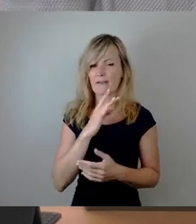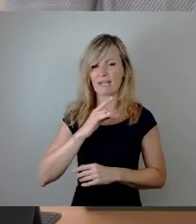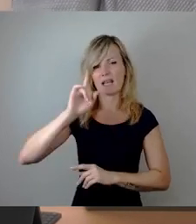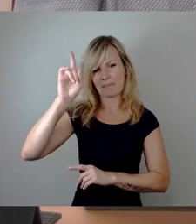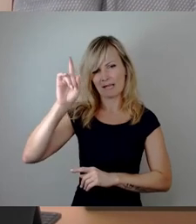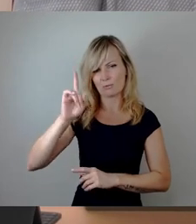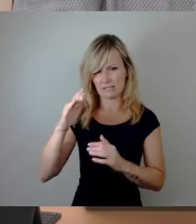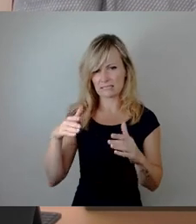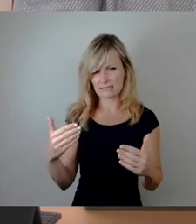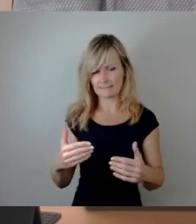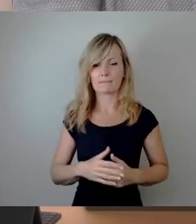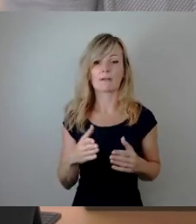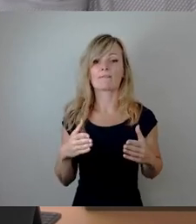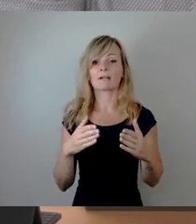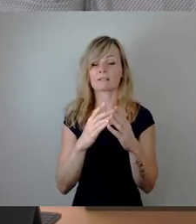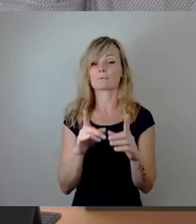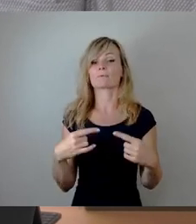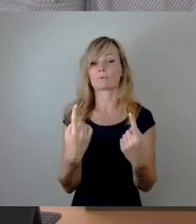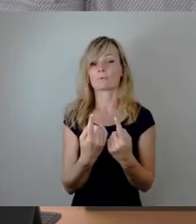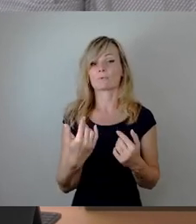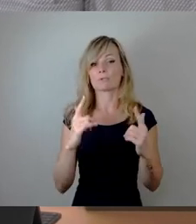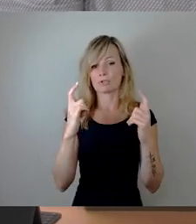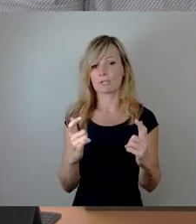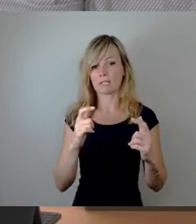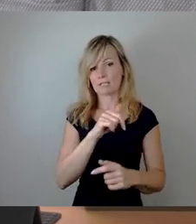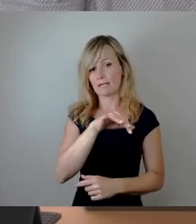Fraktionsrunde startet die AfD,